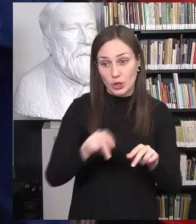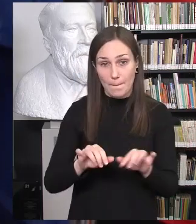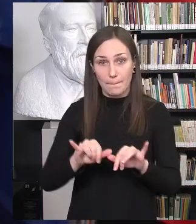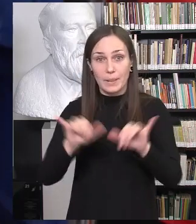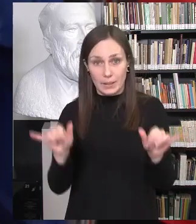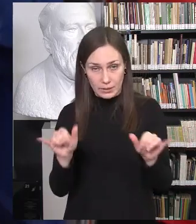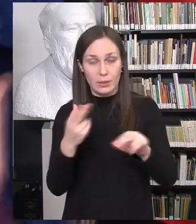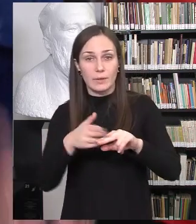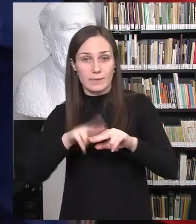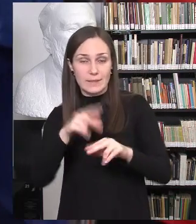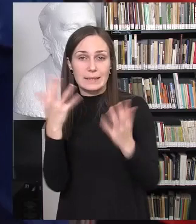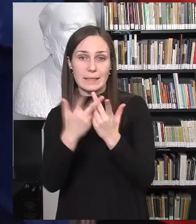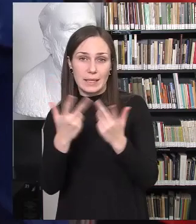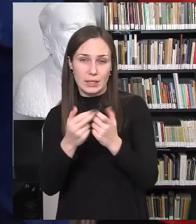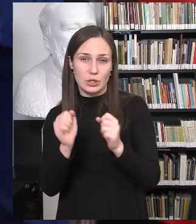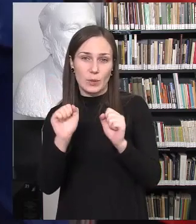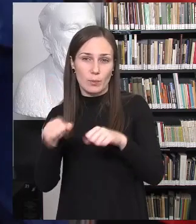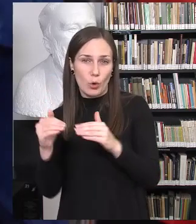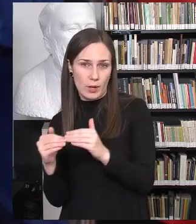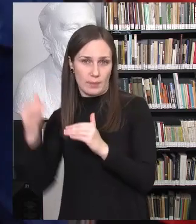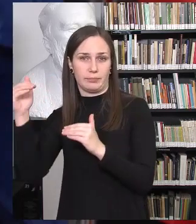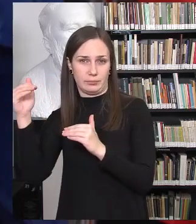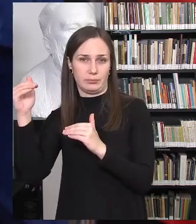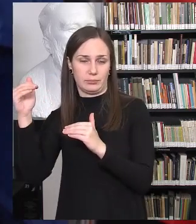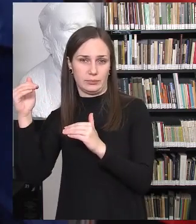galbūt ir tie skaičiai gali būti kažkiek tai didesni.